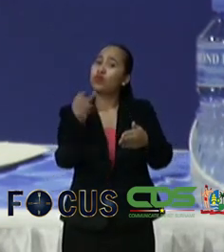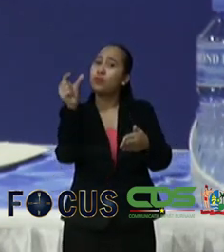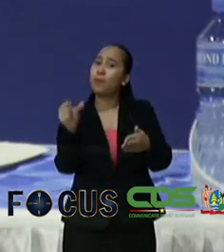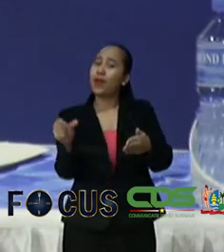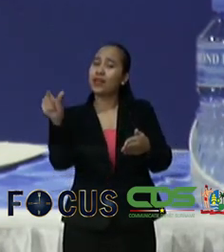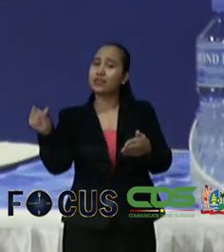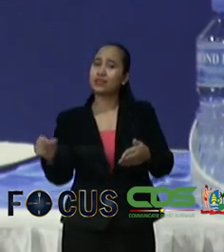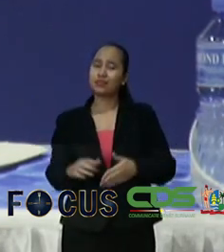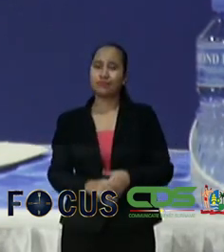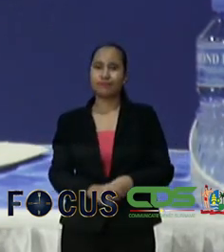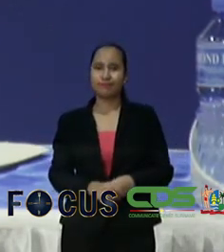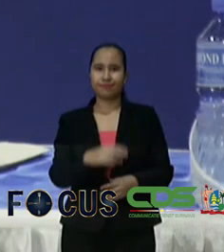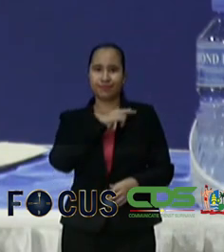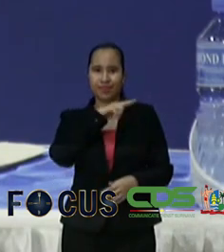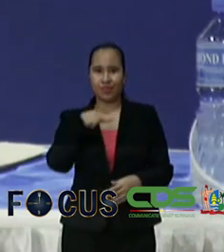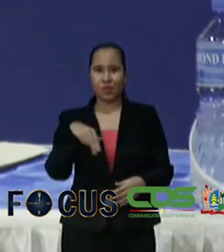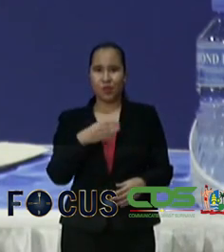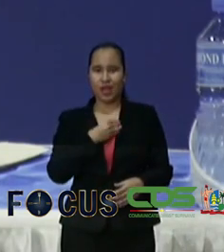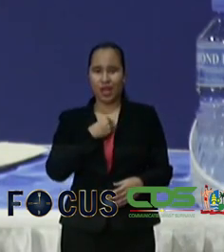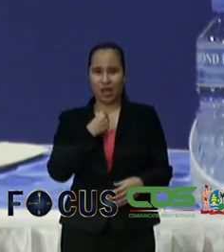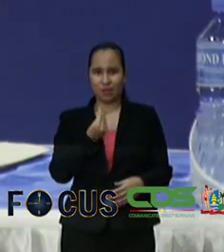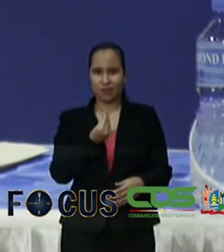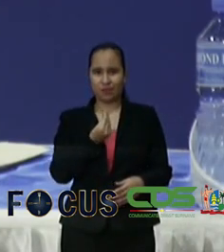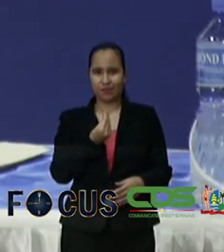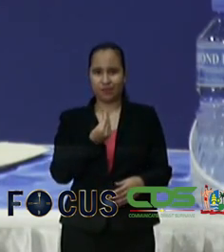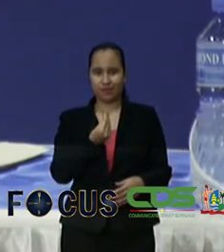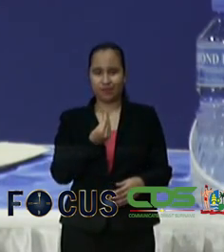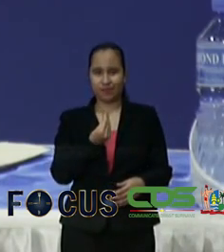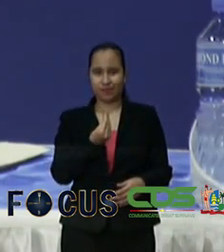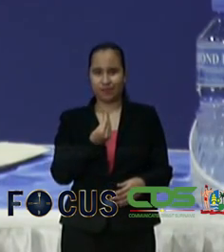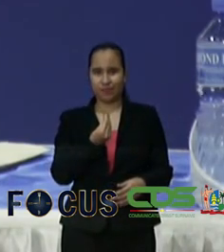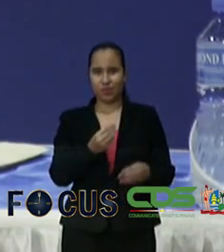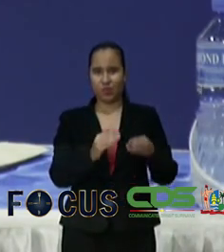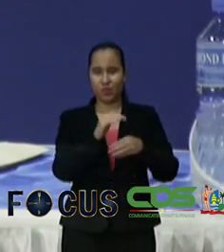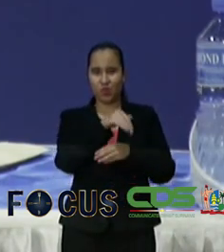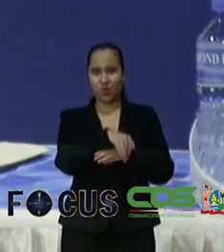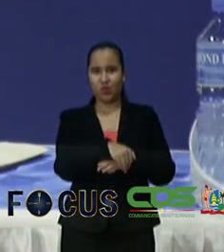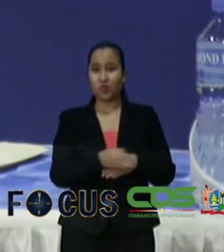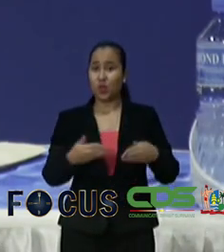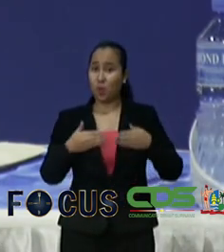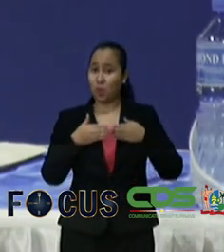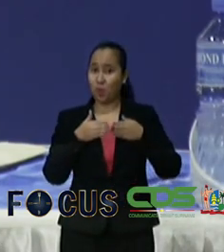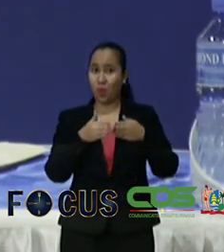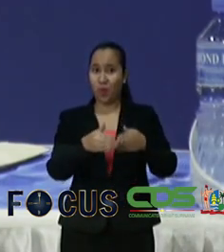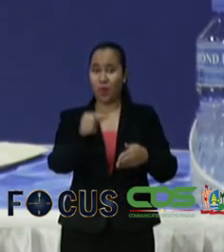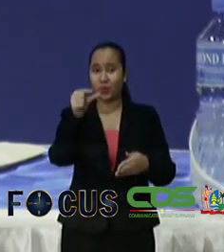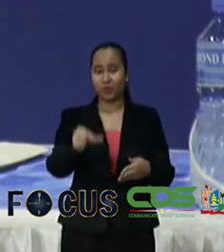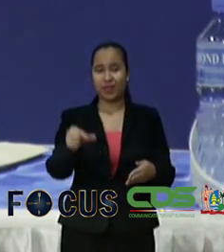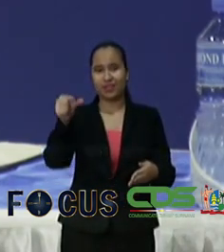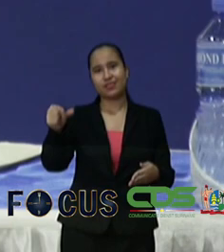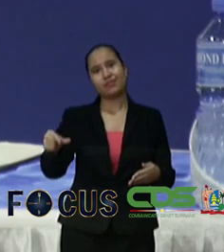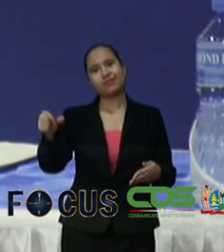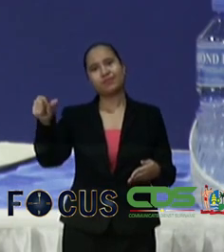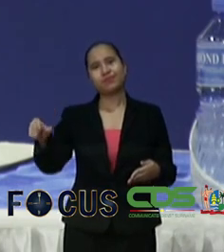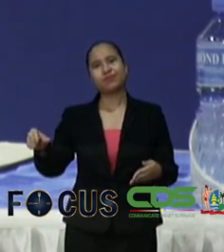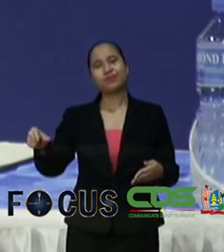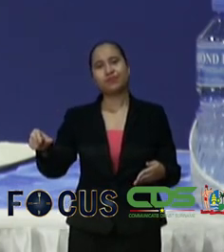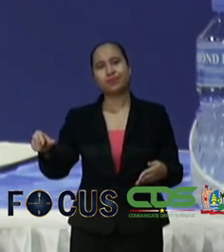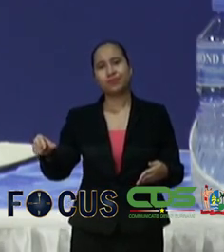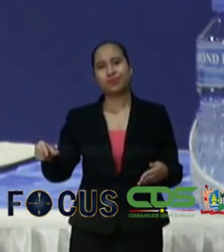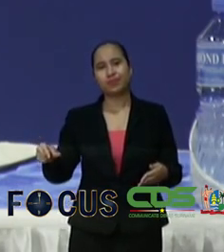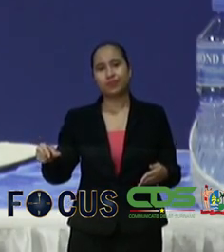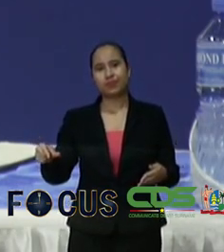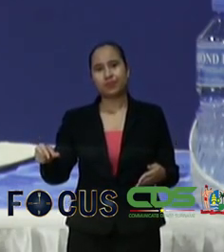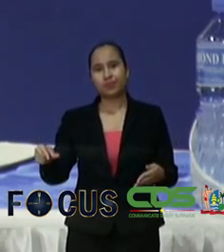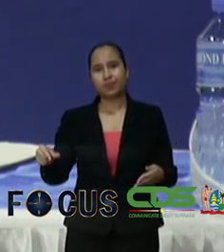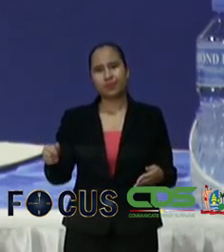wij hebben ook daar met betrekking tot de boothouders ik zal het even terugtrekken